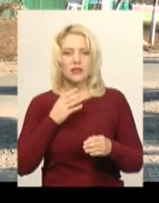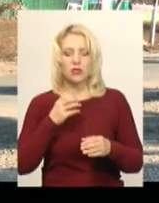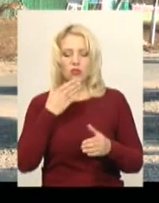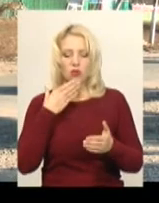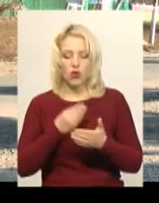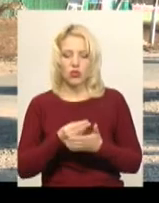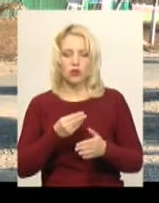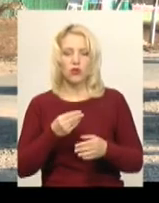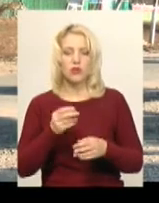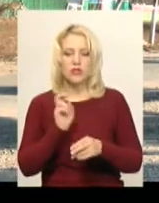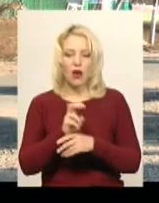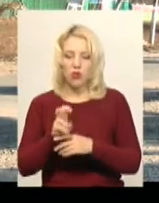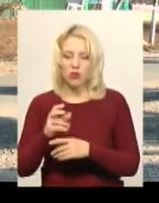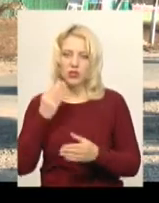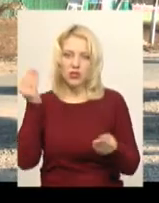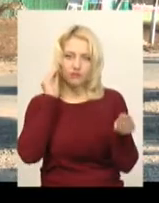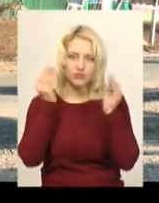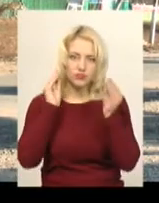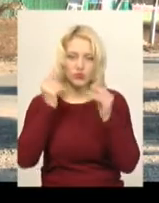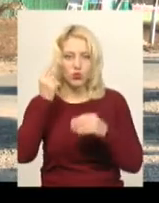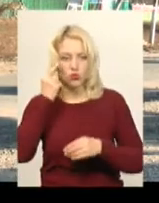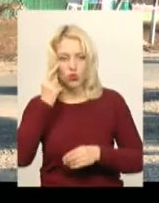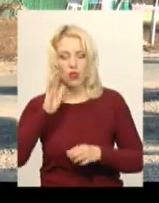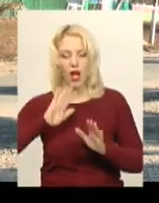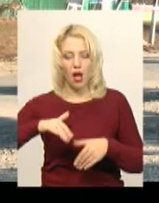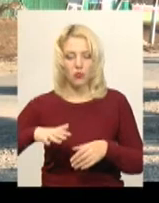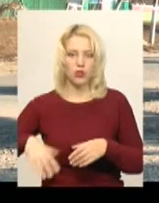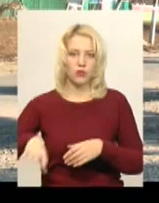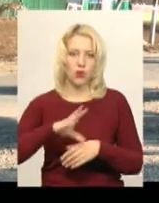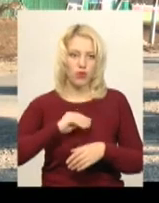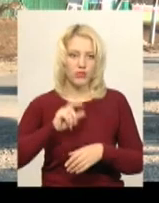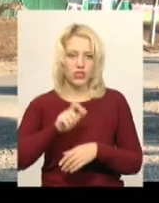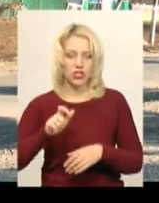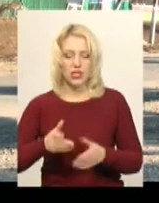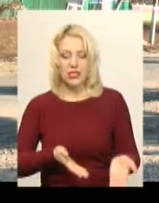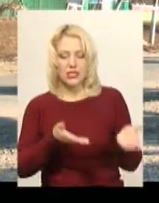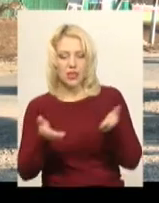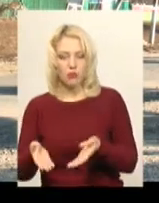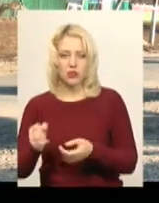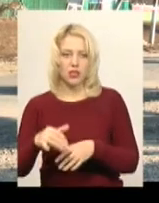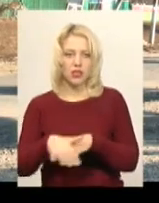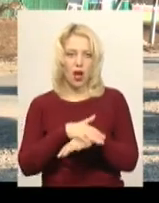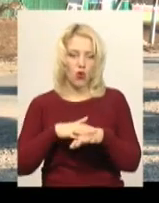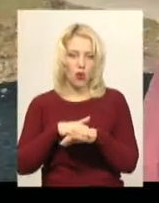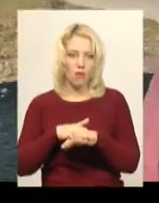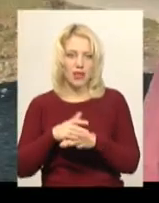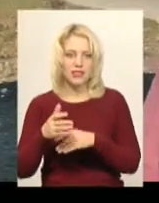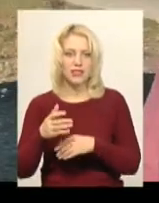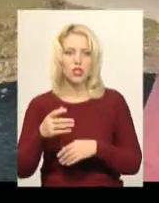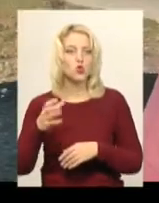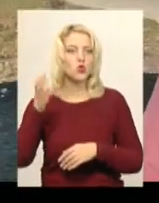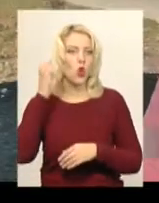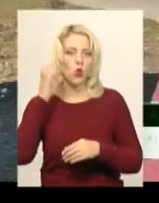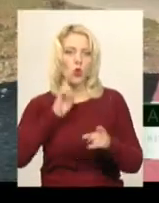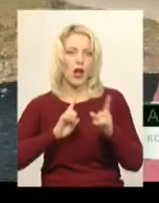виборця та запитував його думку. А потім усіх жителів громади запросили на громадські слухання. Відповідно